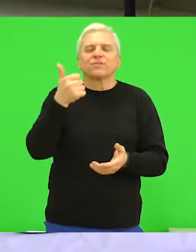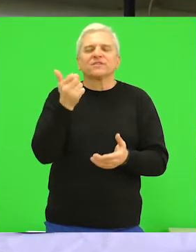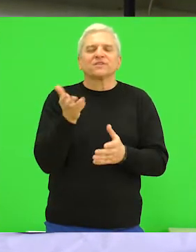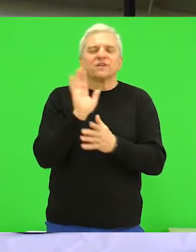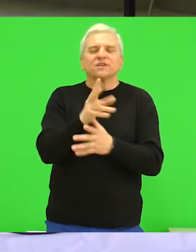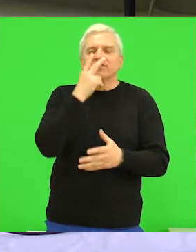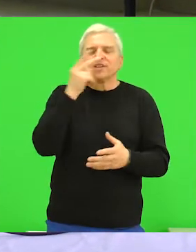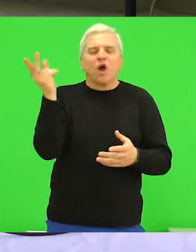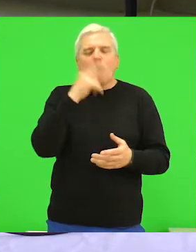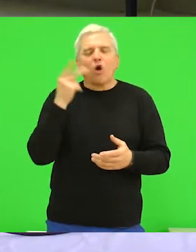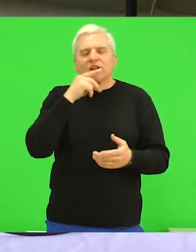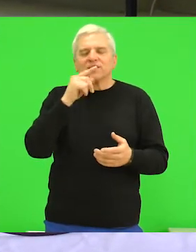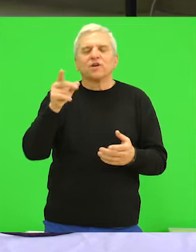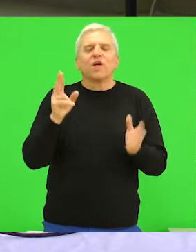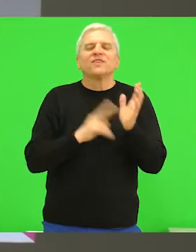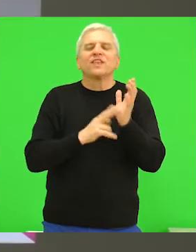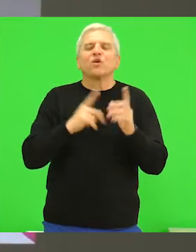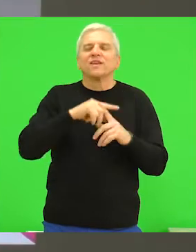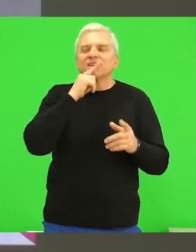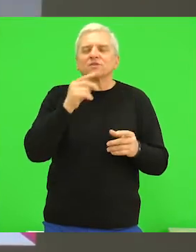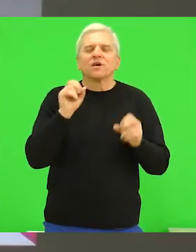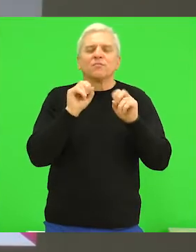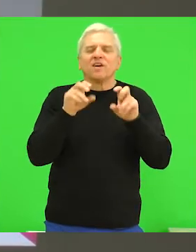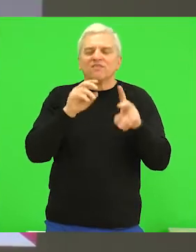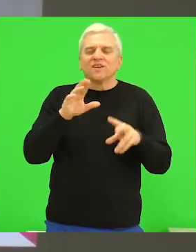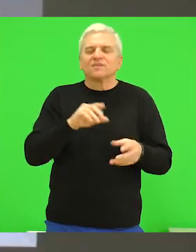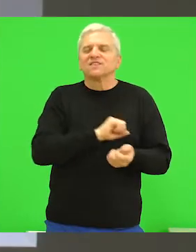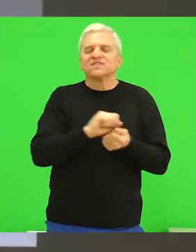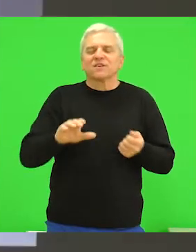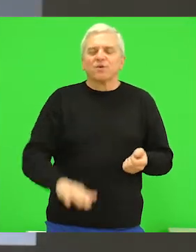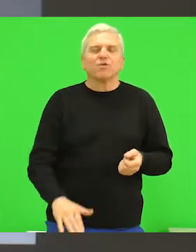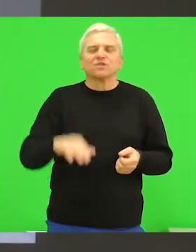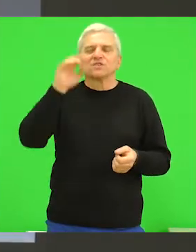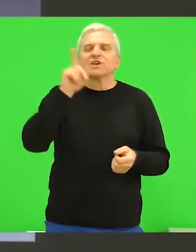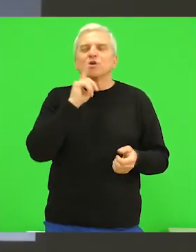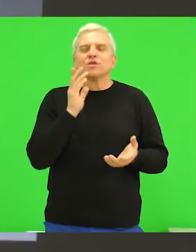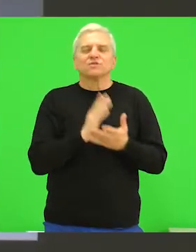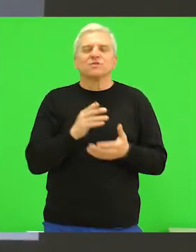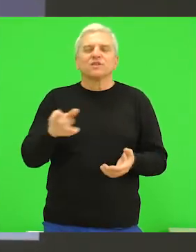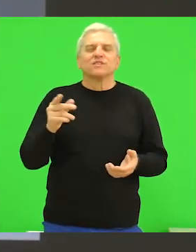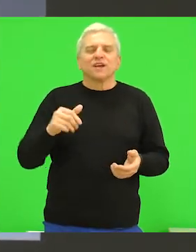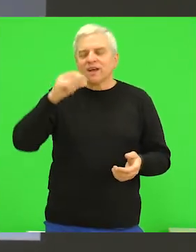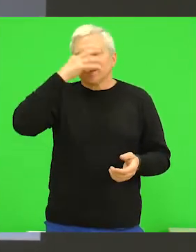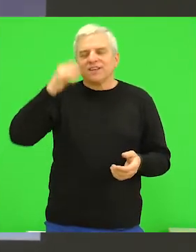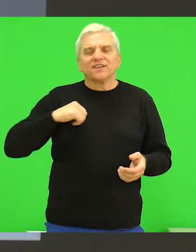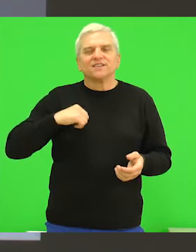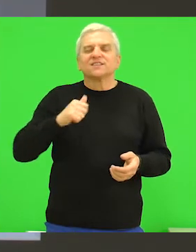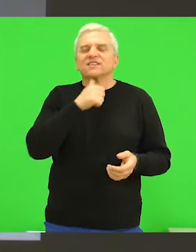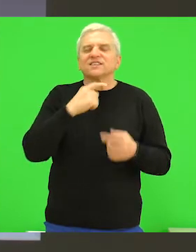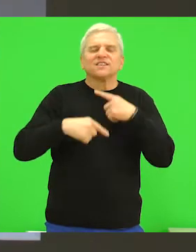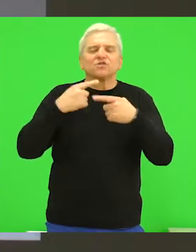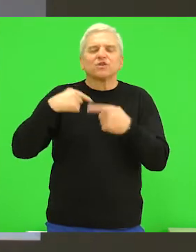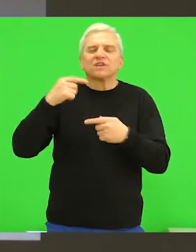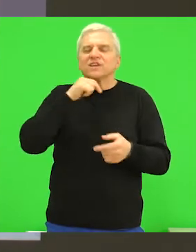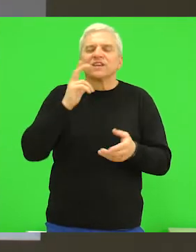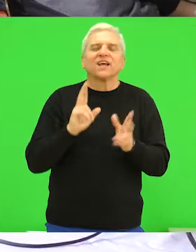svoj prvi ugledni čas o Nikoli Tesli. Reč je o predavanju namenjenom svim uzrastima koje se sastoji od zanimljivosti istorije